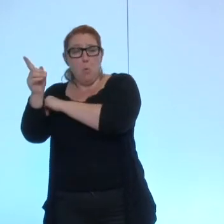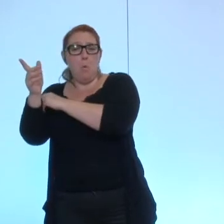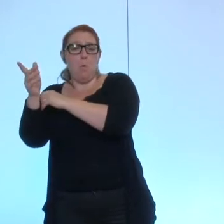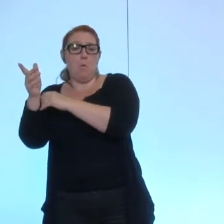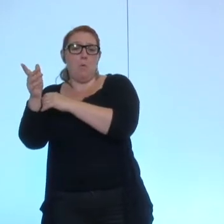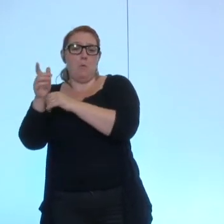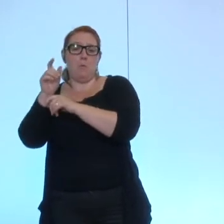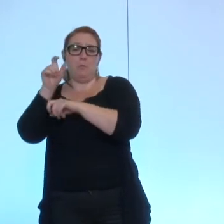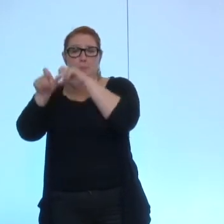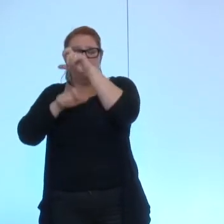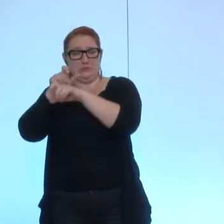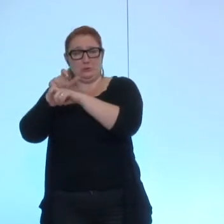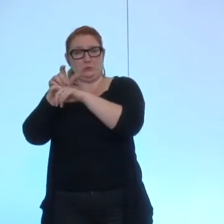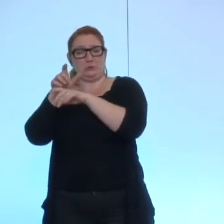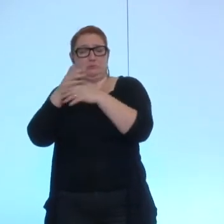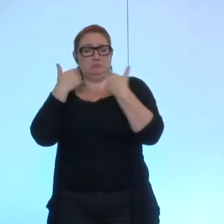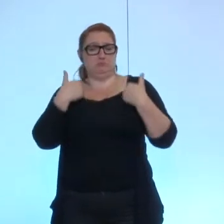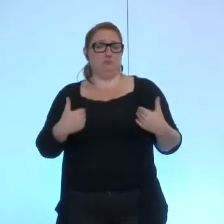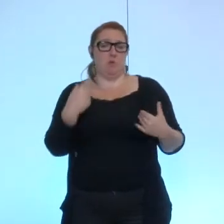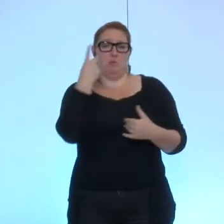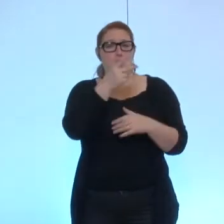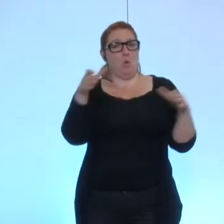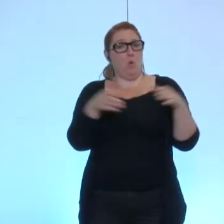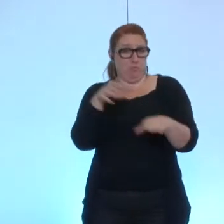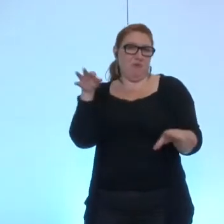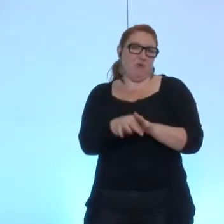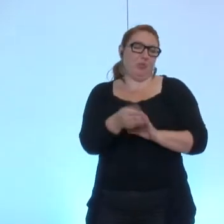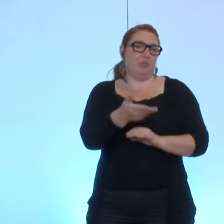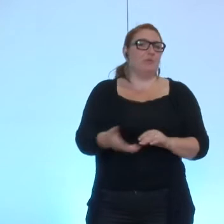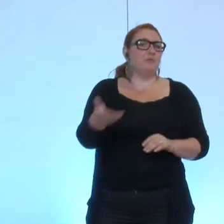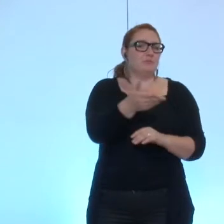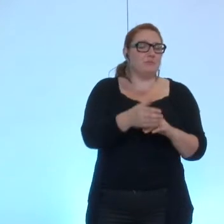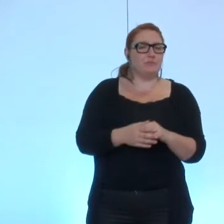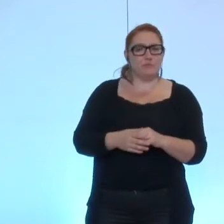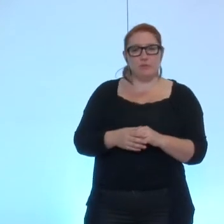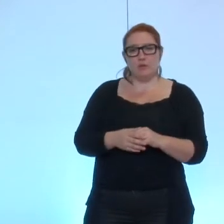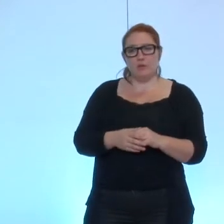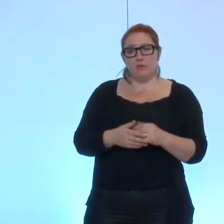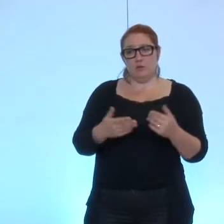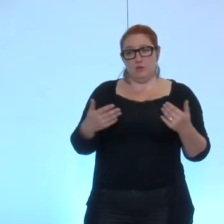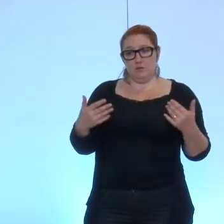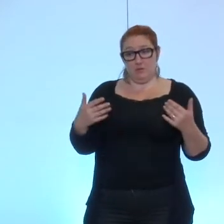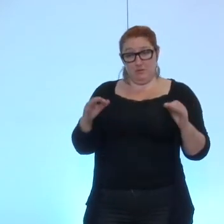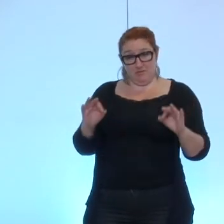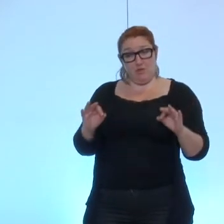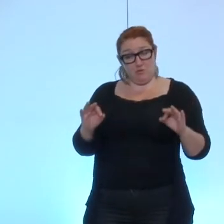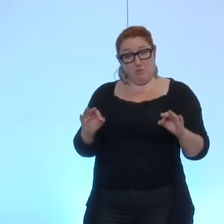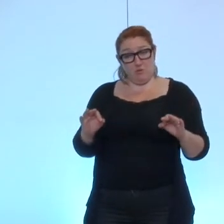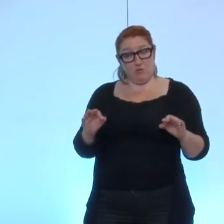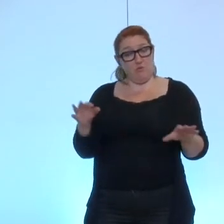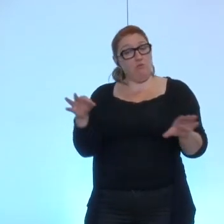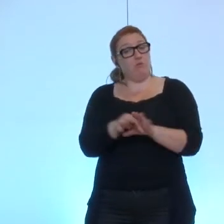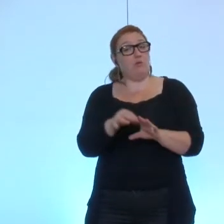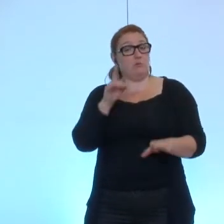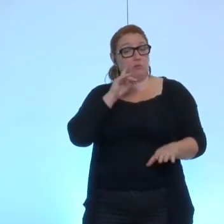groupe auquel vous appartenez vous appartenez a été voté d'ailleurs parce que l